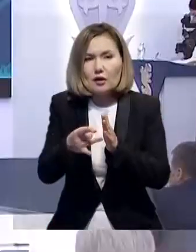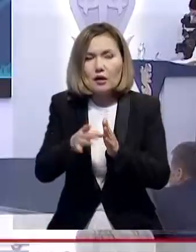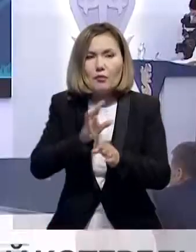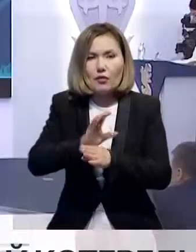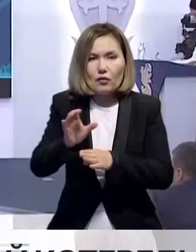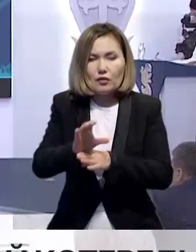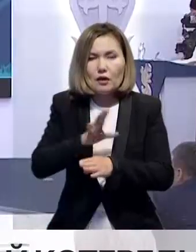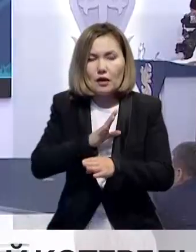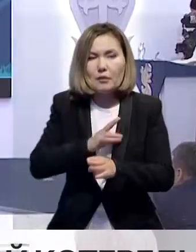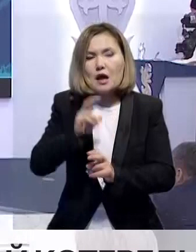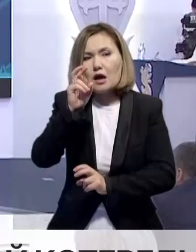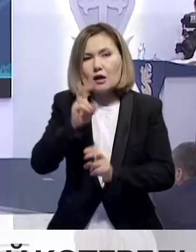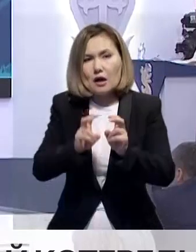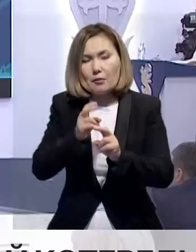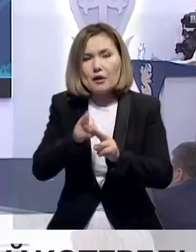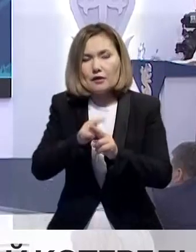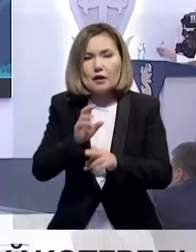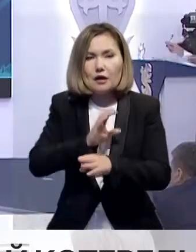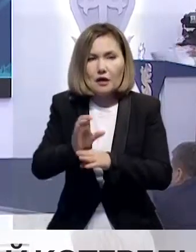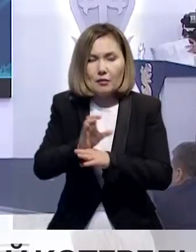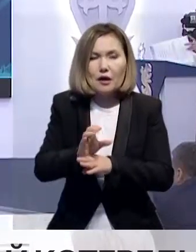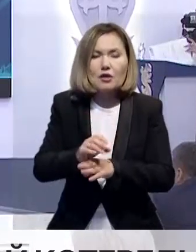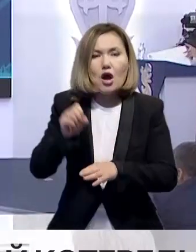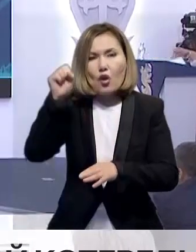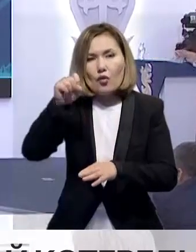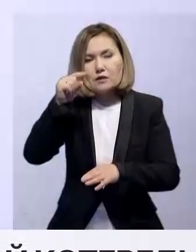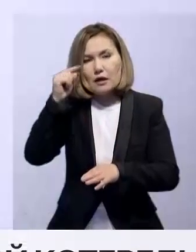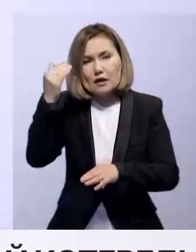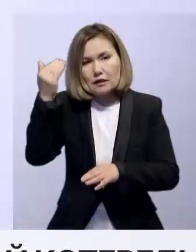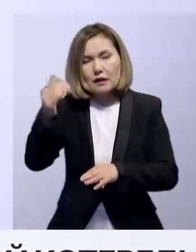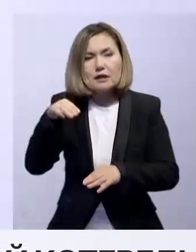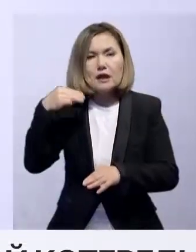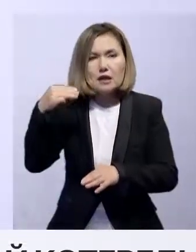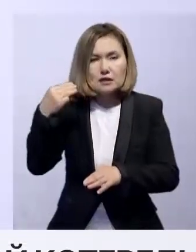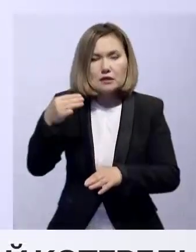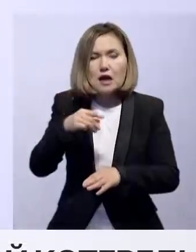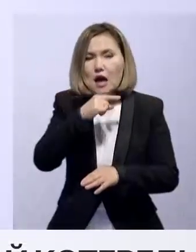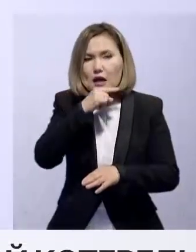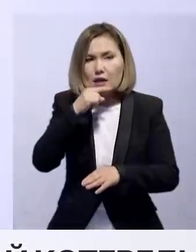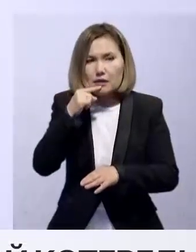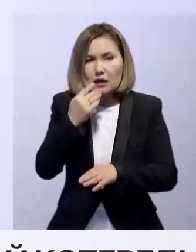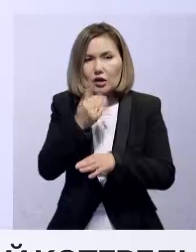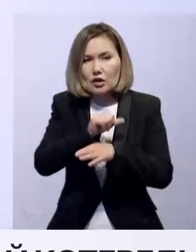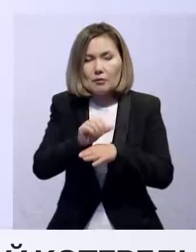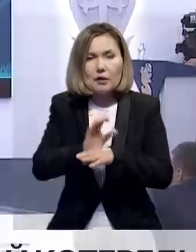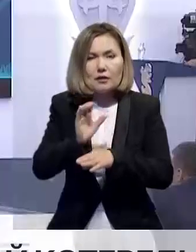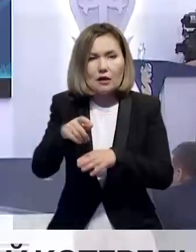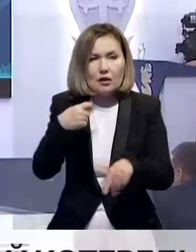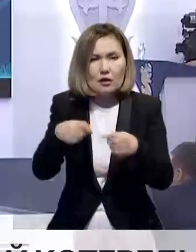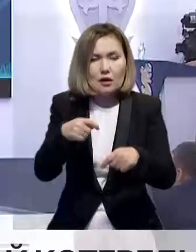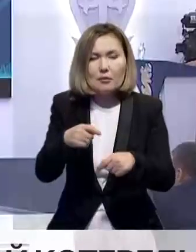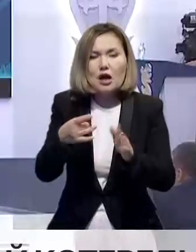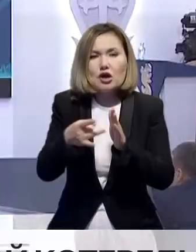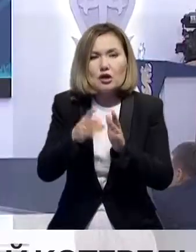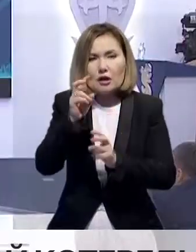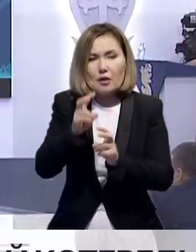өндірілді. Зауыт өнімі республикамыз бен бірге өзбекистан, Қырғызстан, Тажғызстан және ресеге экспорт талуда. Қазір шыны